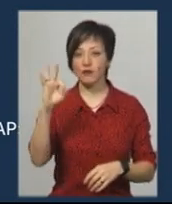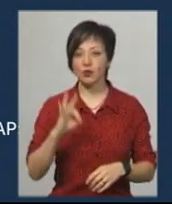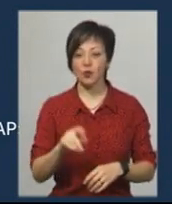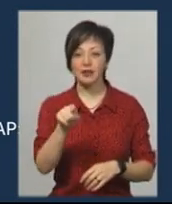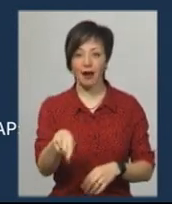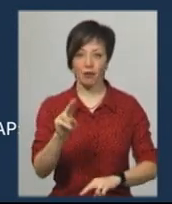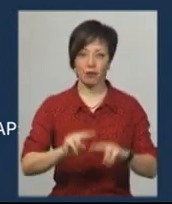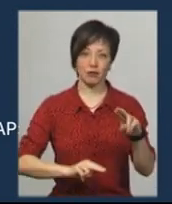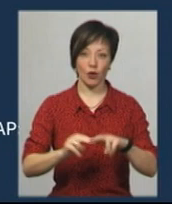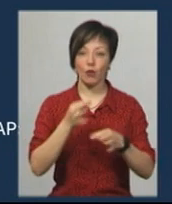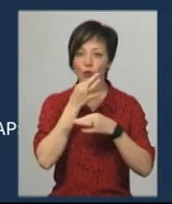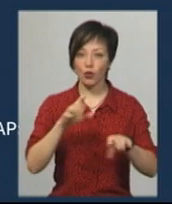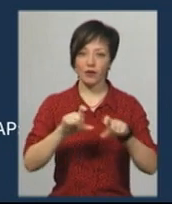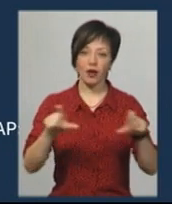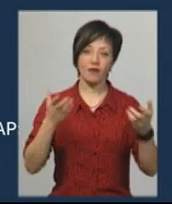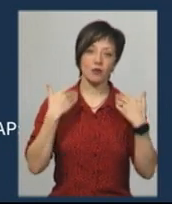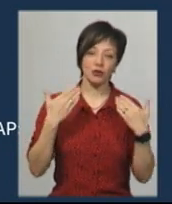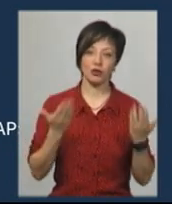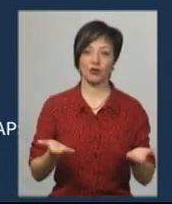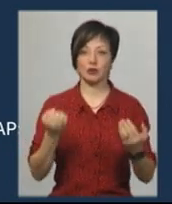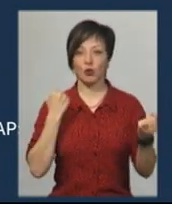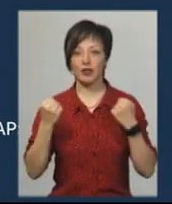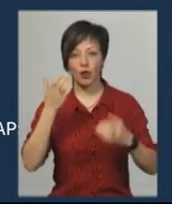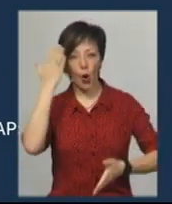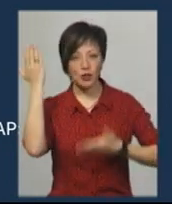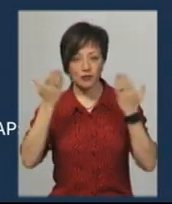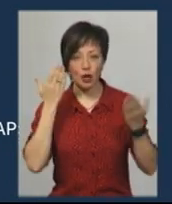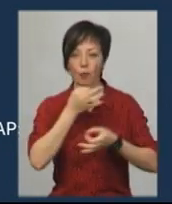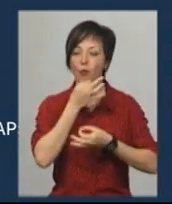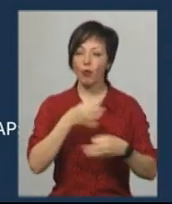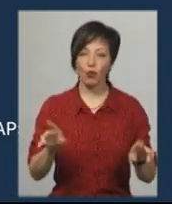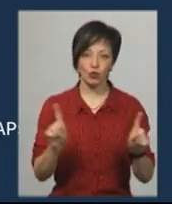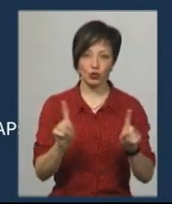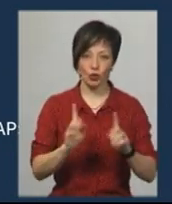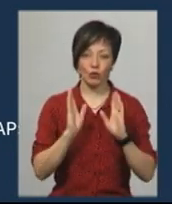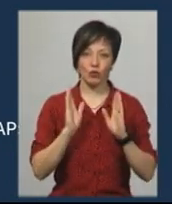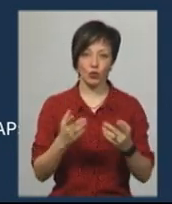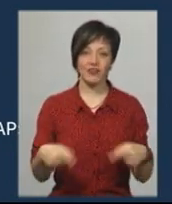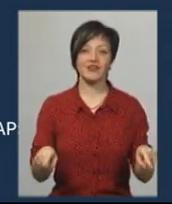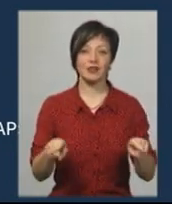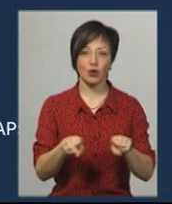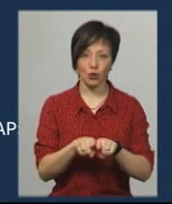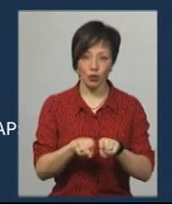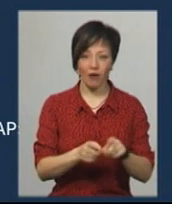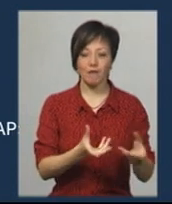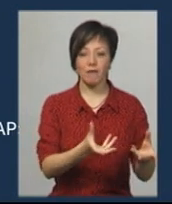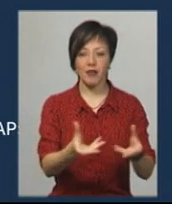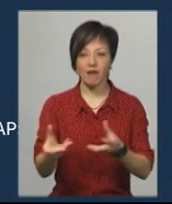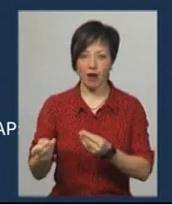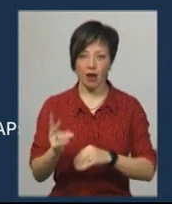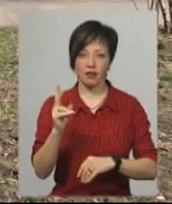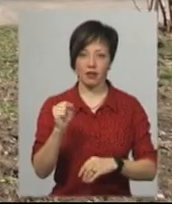який там буде влаштований, відпочинковий, спортивно-розважальний, будь-який, він буде все рівно впливати на